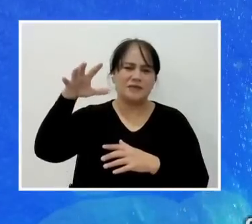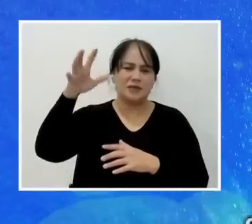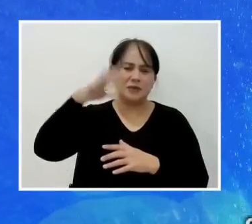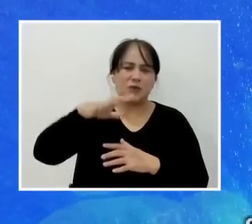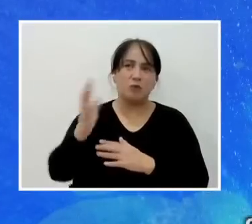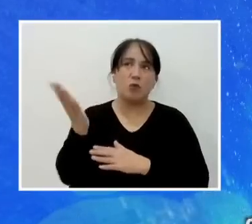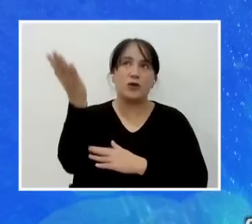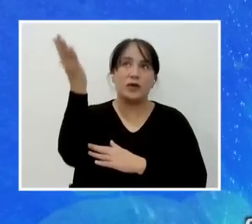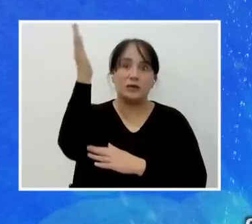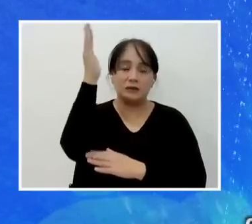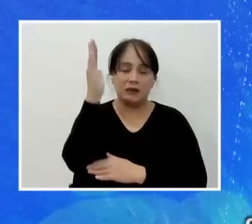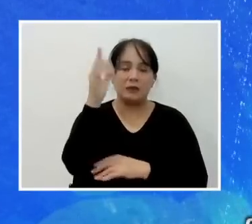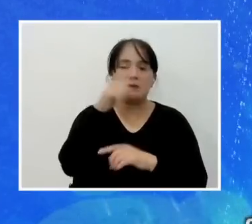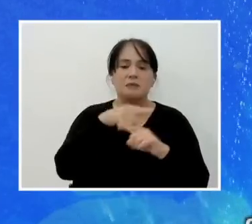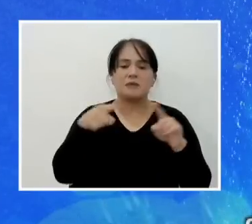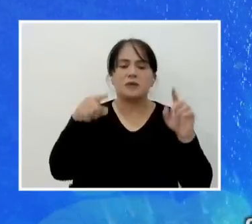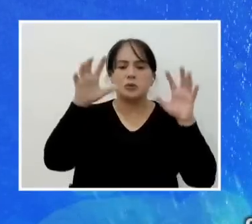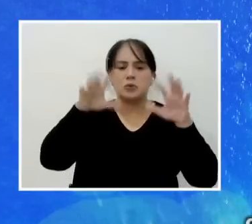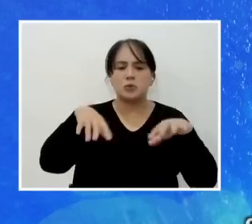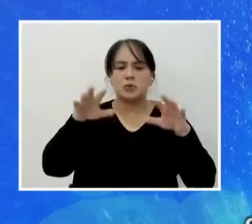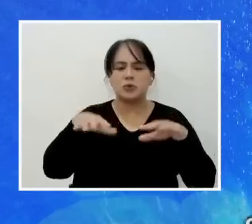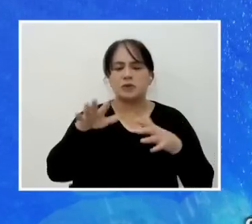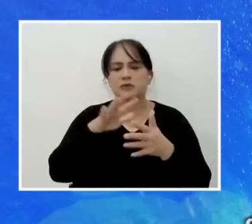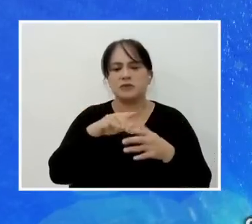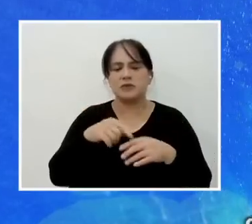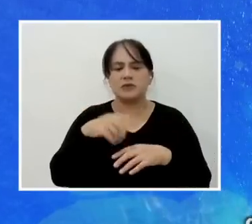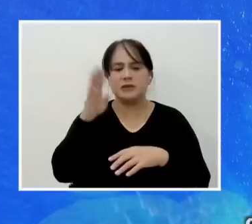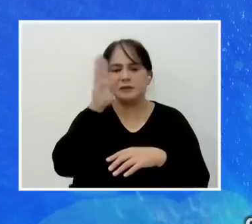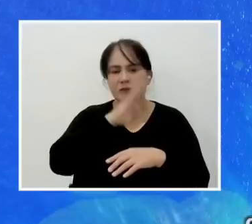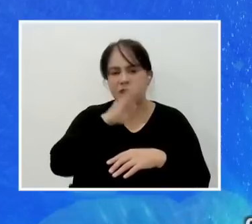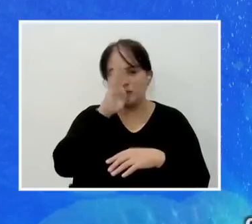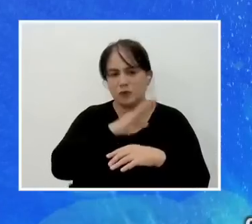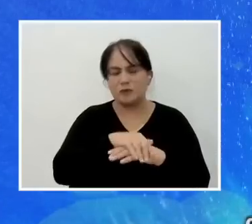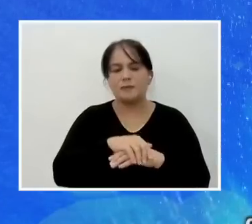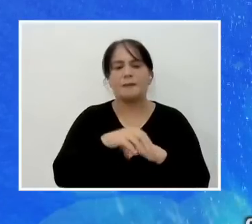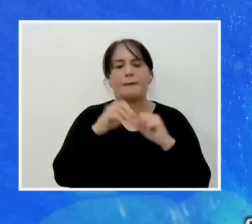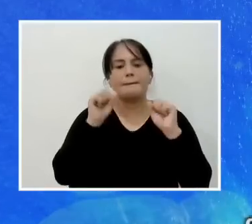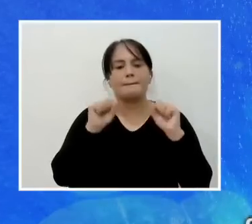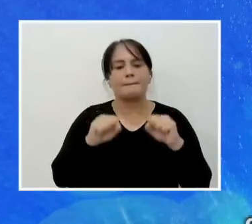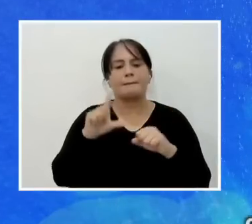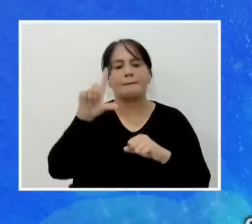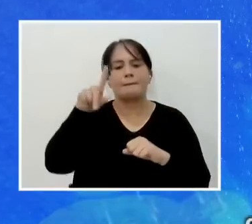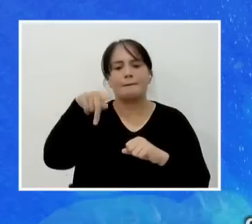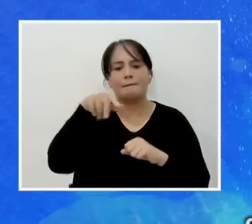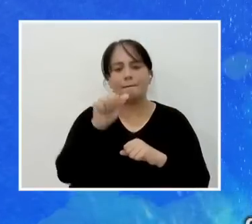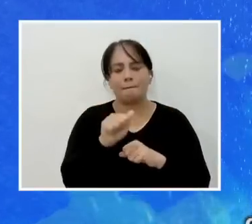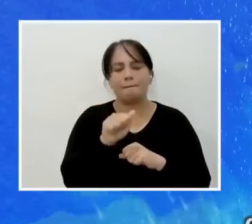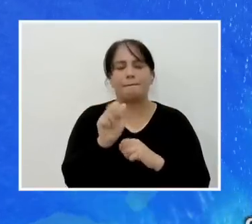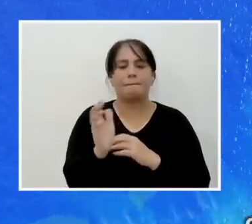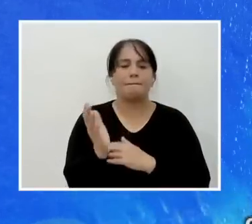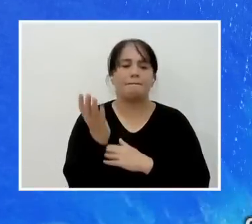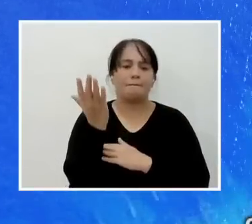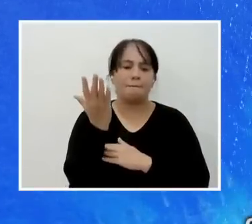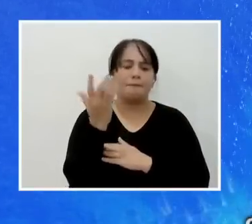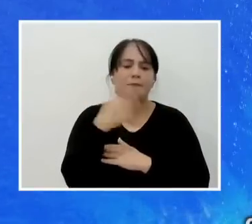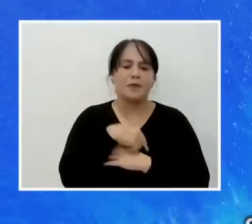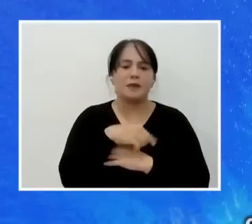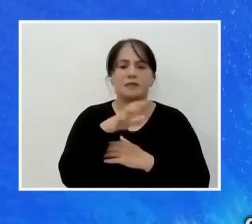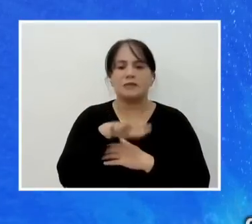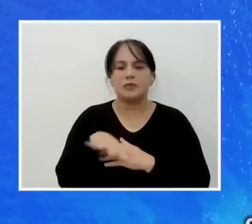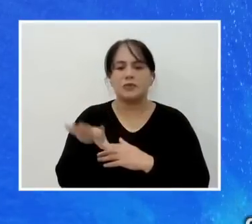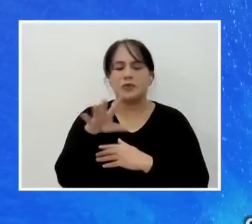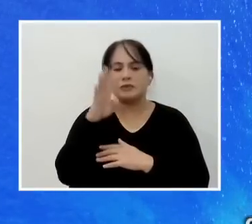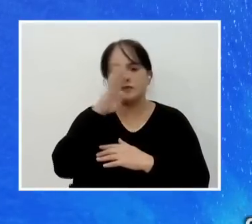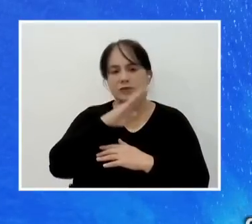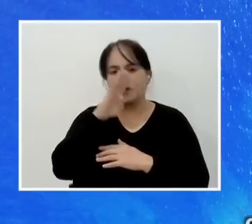tanghali pero magpapaulan na sa ilang lugar sa Bicol Region ang potensyal na LPA sa umaga. Mas malaking bahagi naman ng Bicol